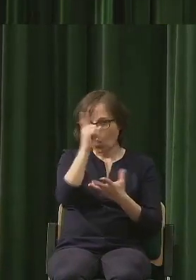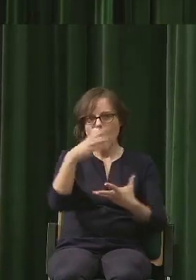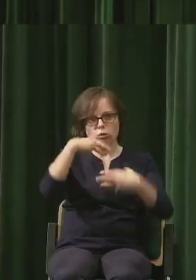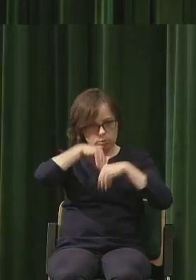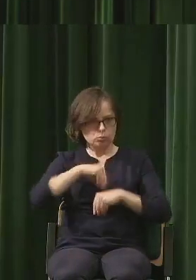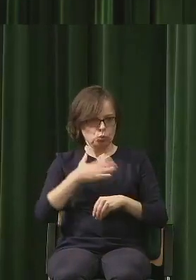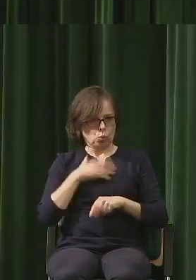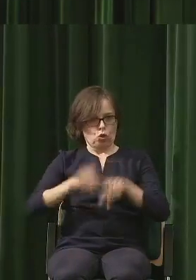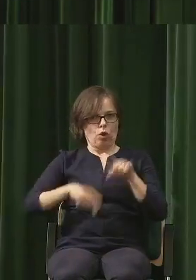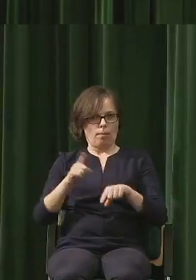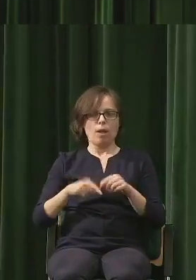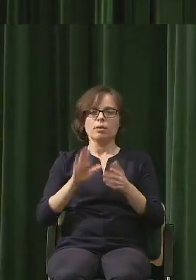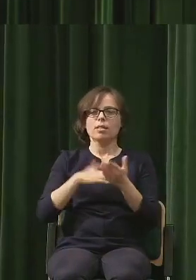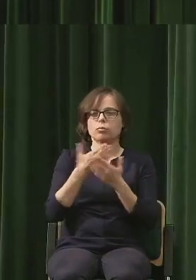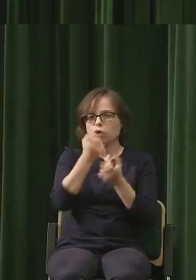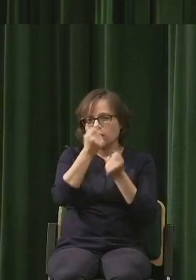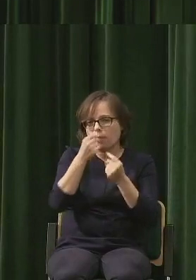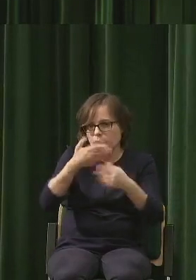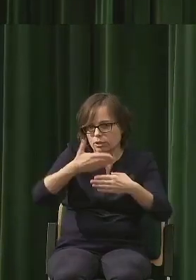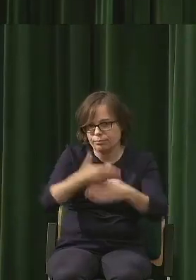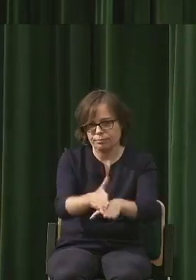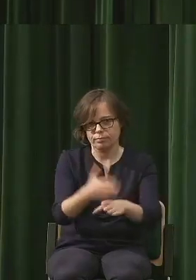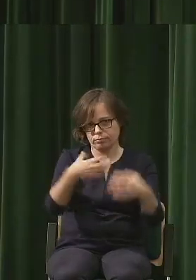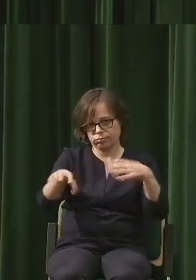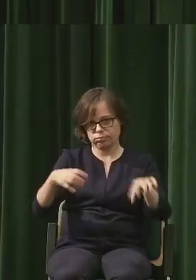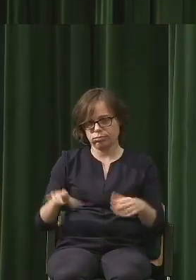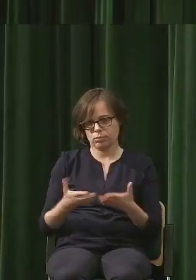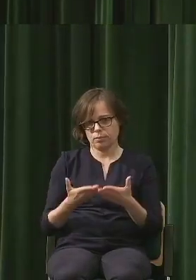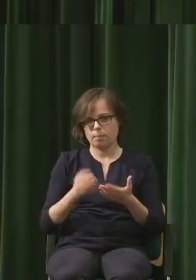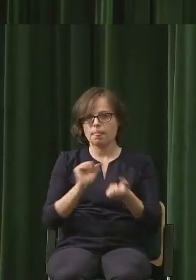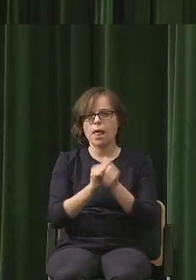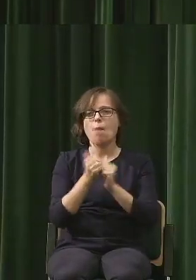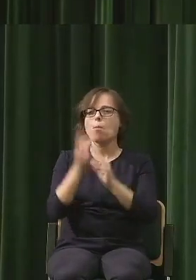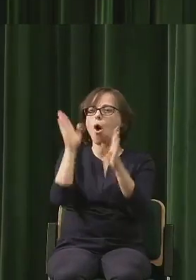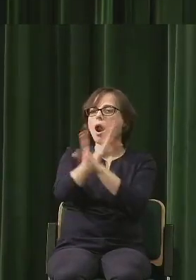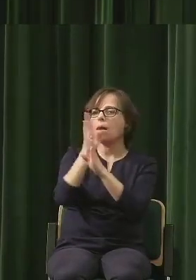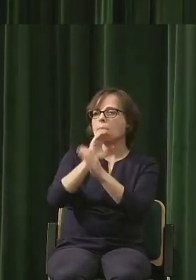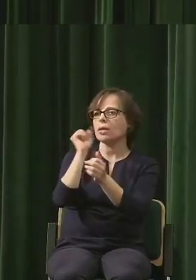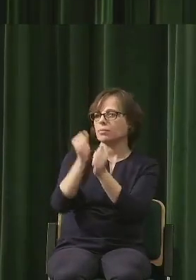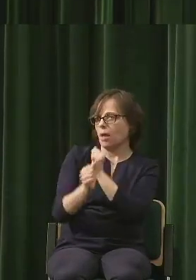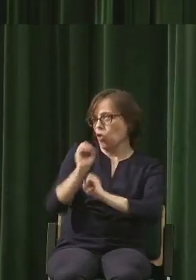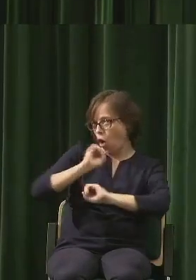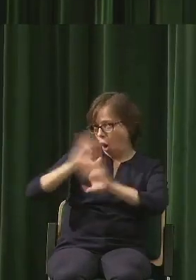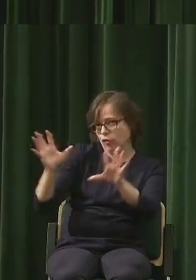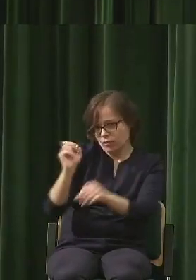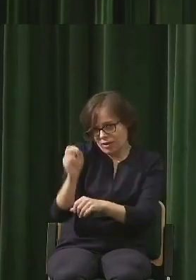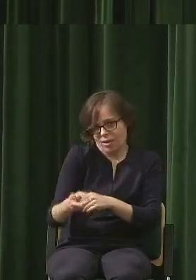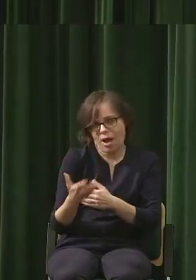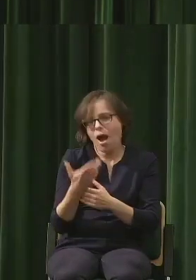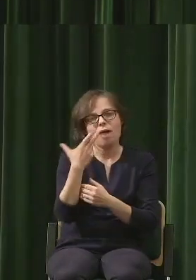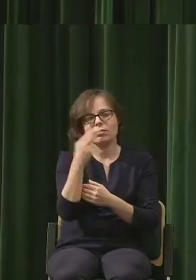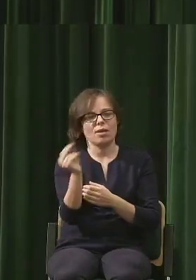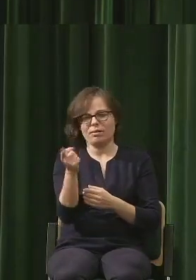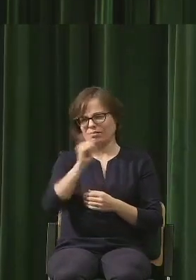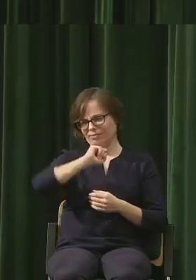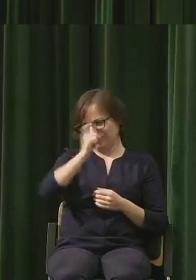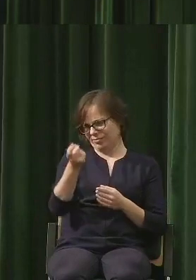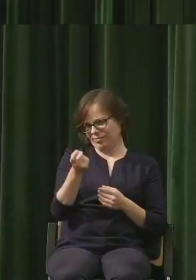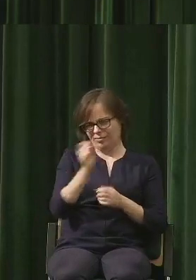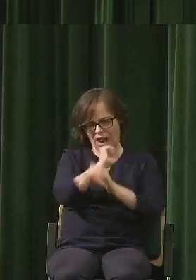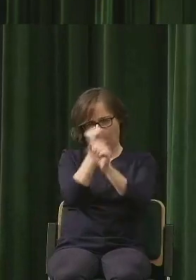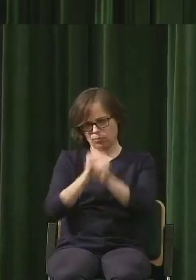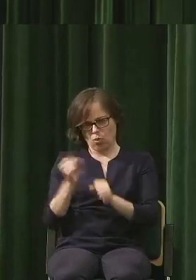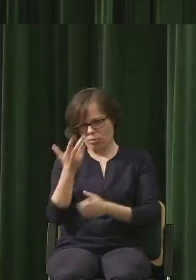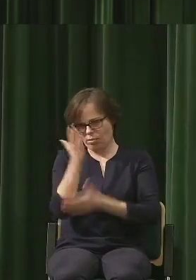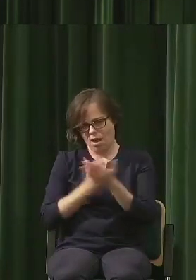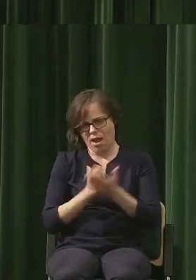oczywiste. Na przykład segregacja, prawda, to, że traktujemy zmiany klimatyczne jako oczywiste, a nie coś abstrakcyjnego, co nam próbują